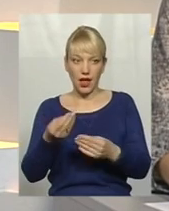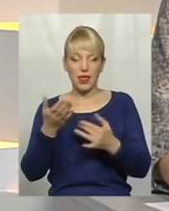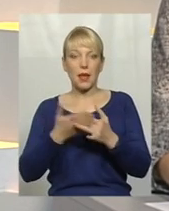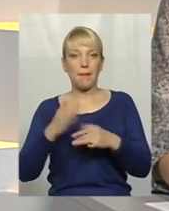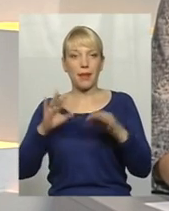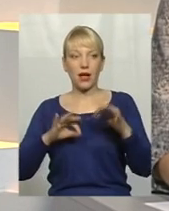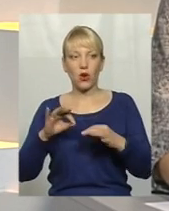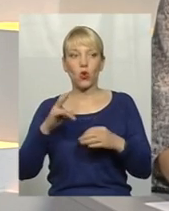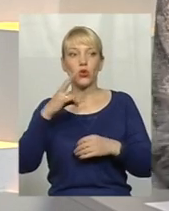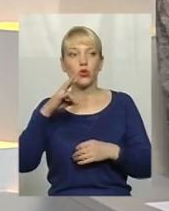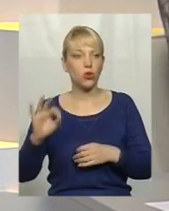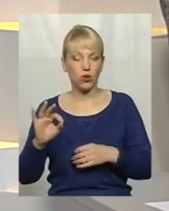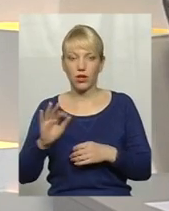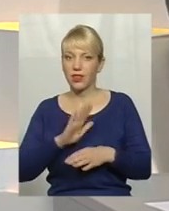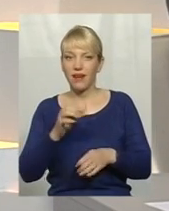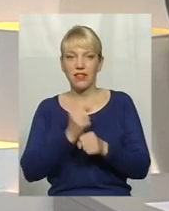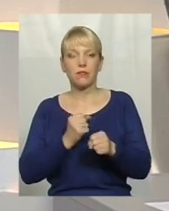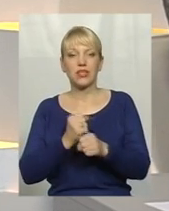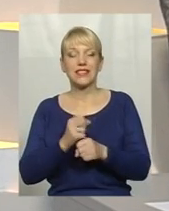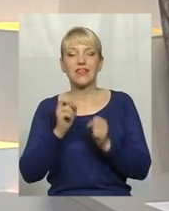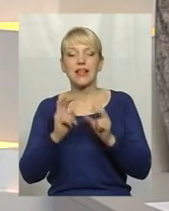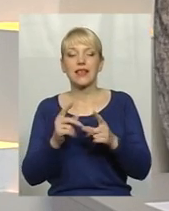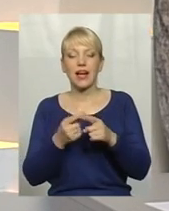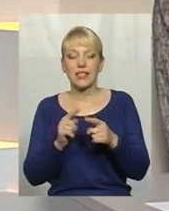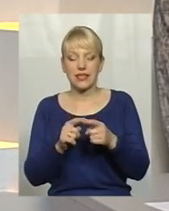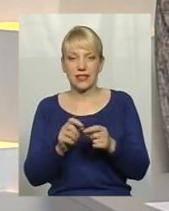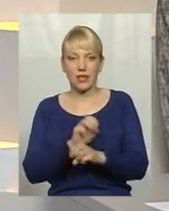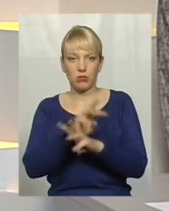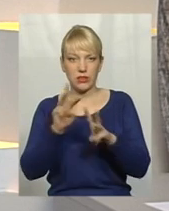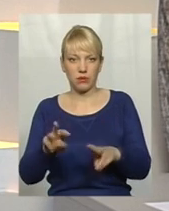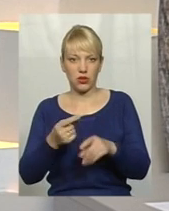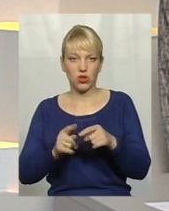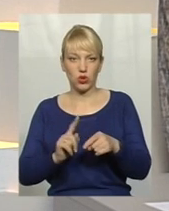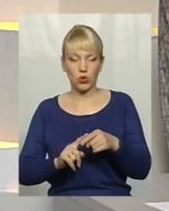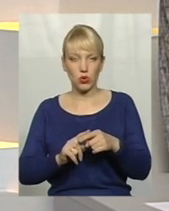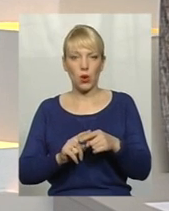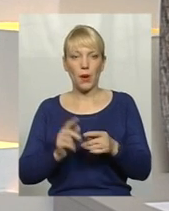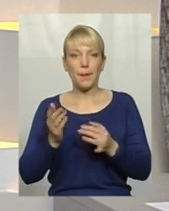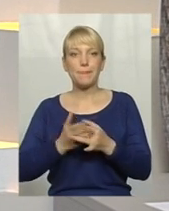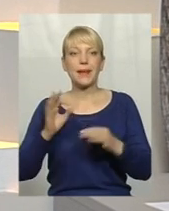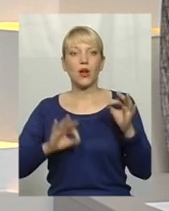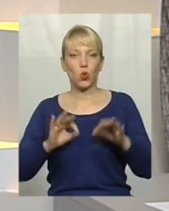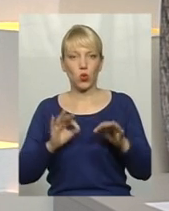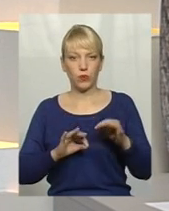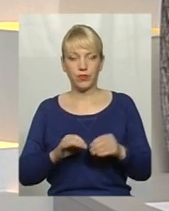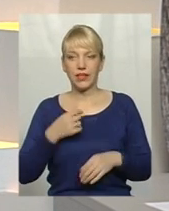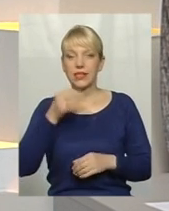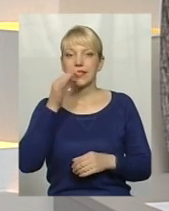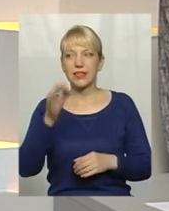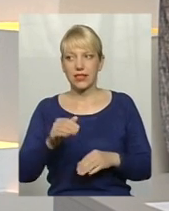не відпрацювали механізму, як ту пільгу забезпечити. Скажіть, будь ласка,